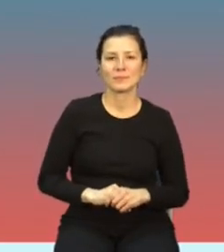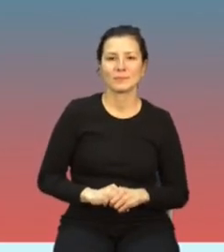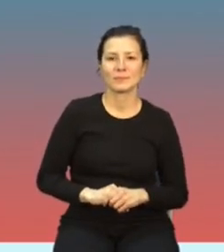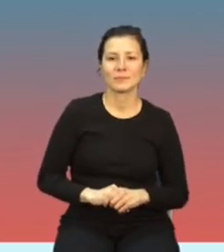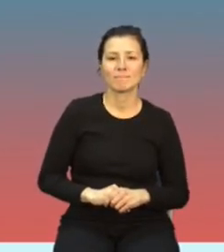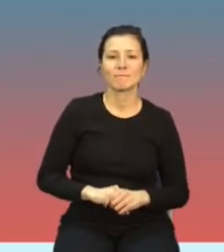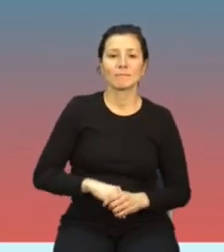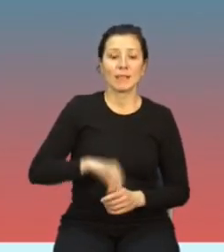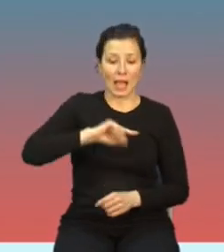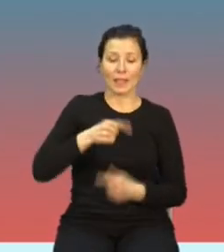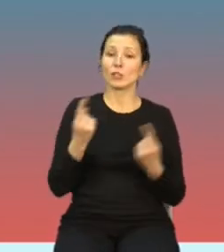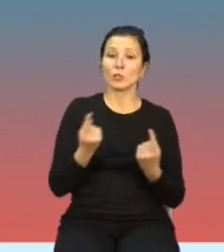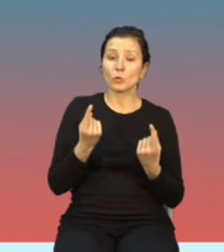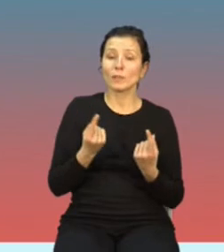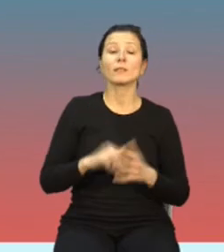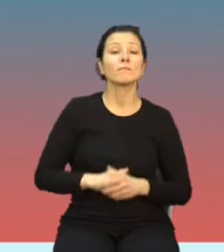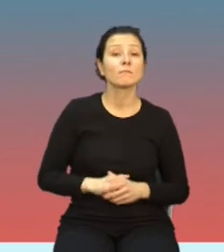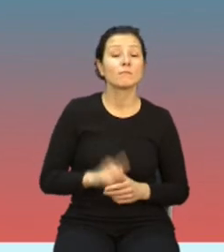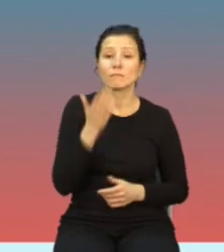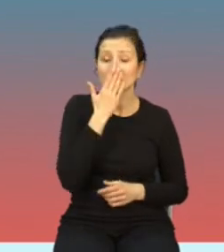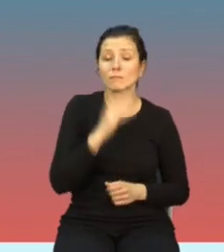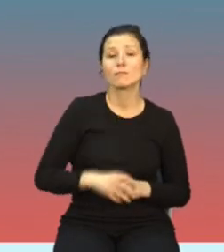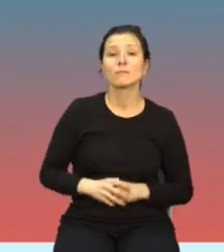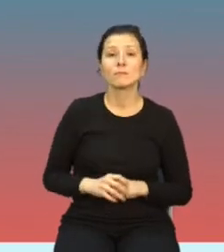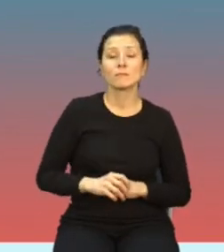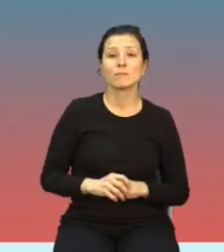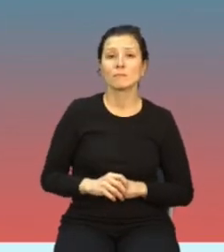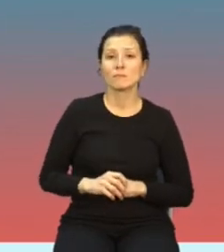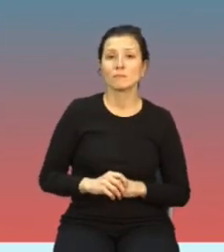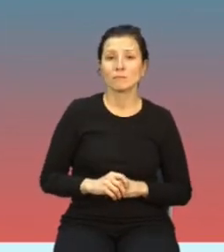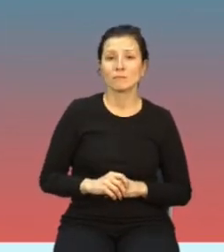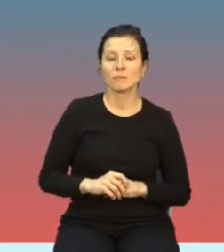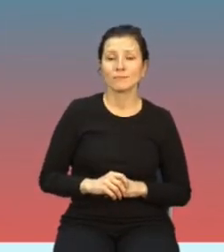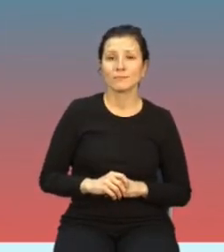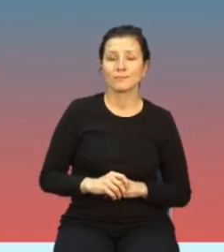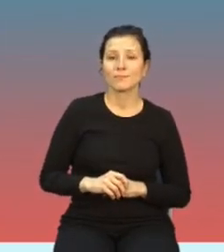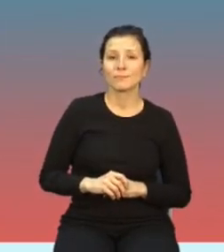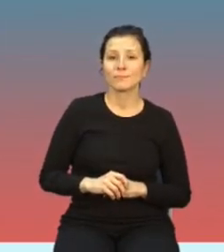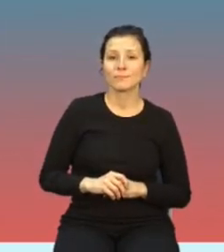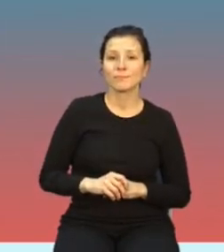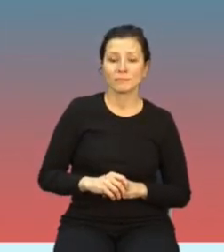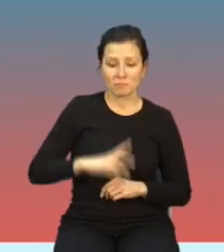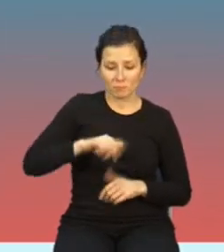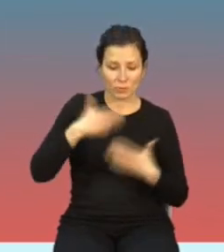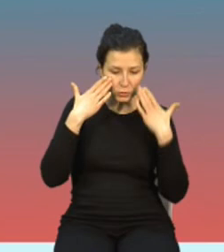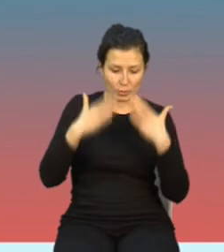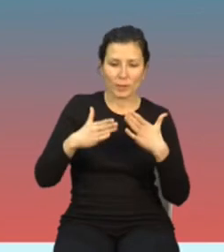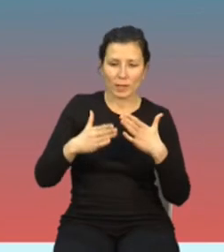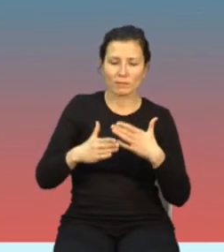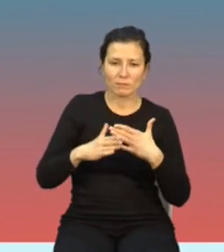Natomiast w naszym przypadku nas interesuje ogólna populacja,